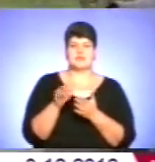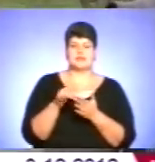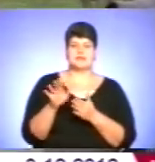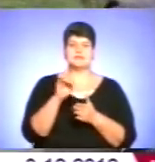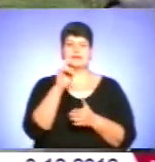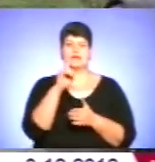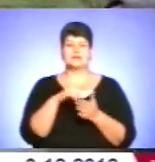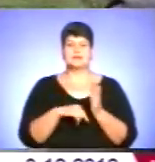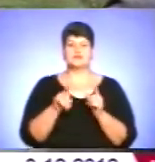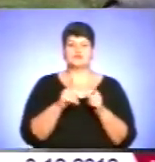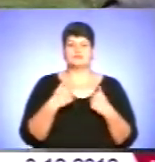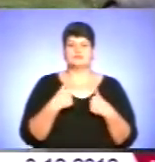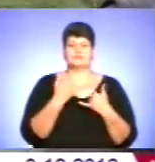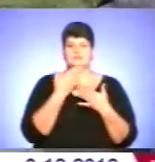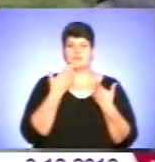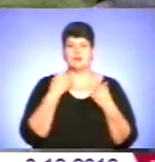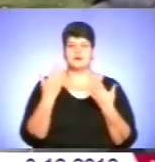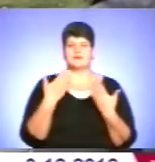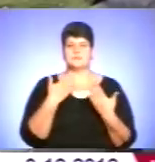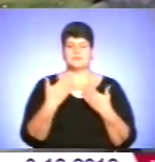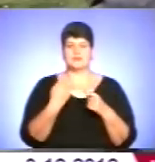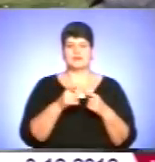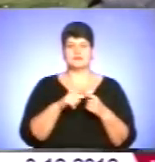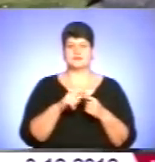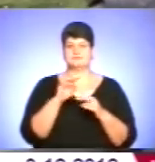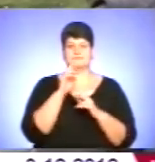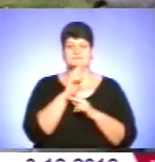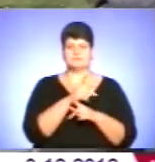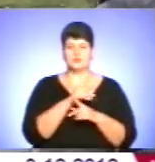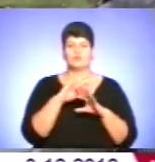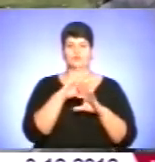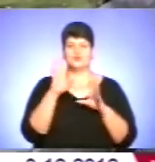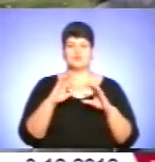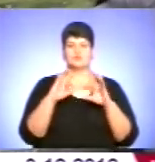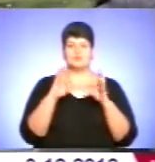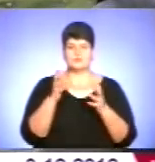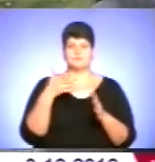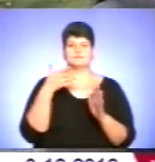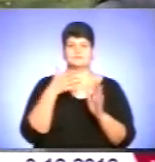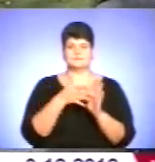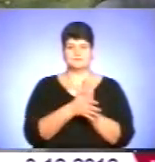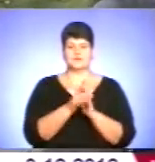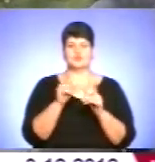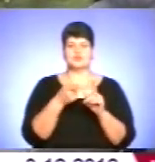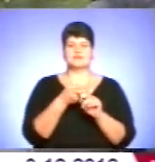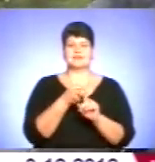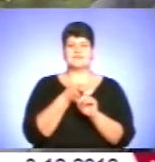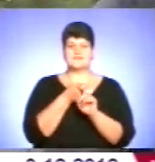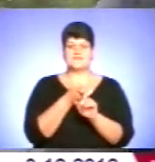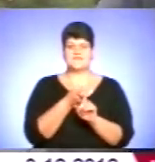до нас не має ніякого відношення – це досить хибно. У всьому світі вже доведено, що це інфекція,